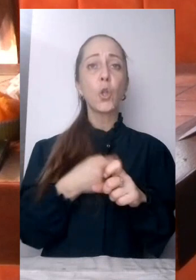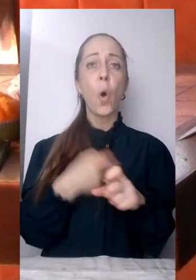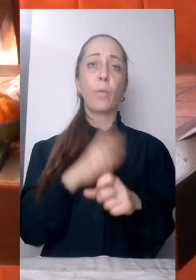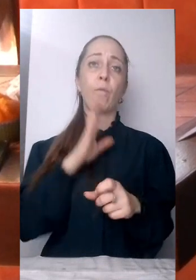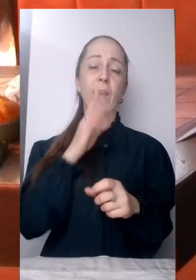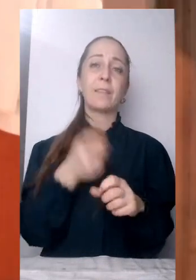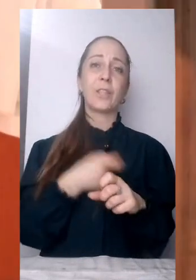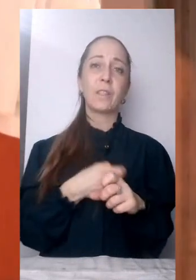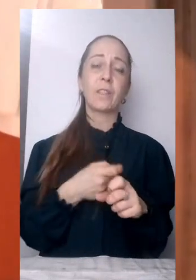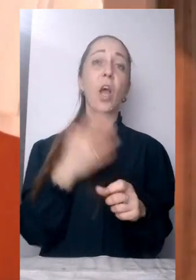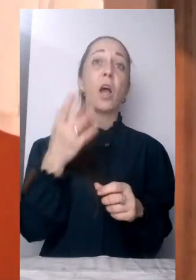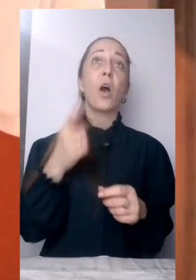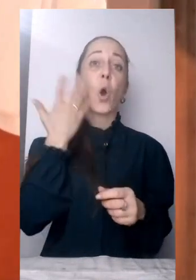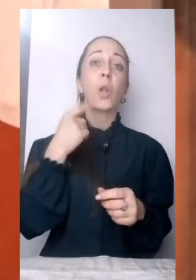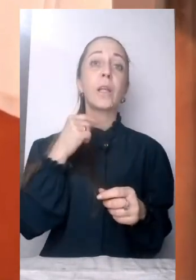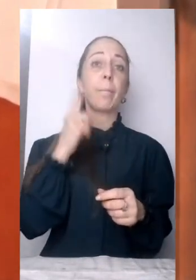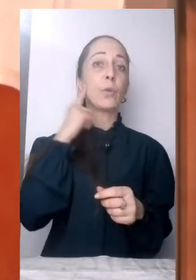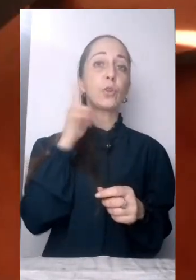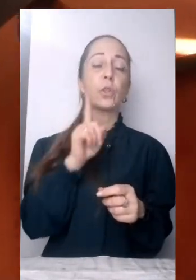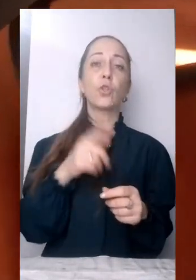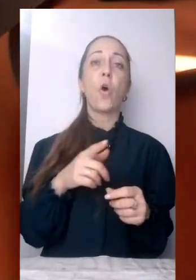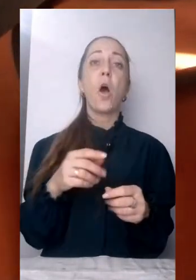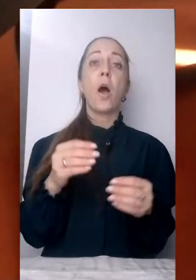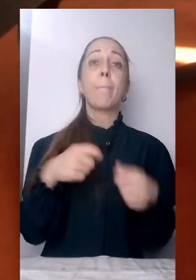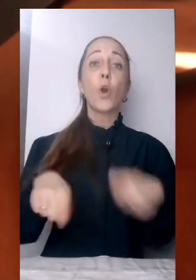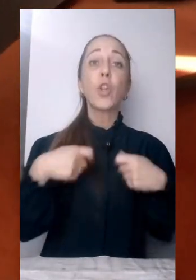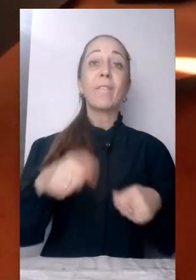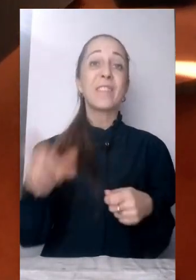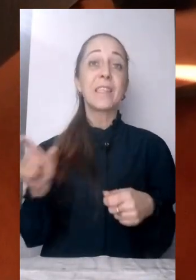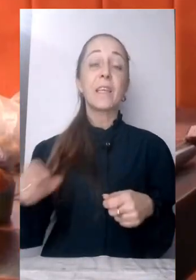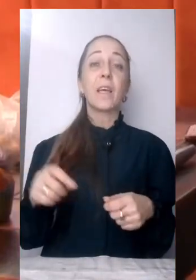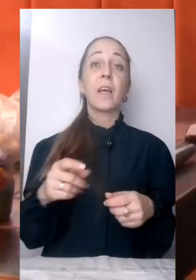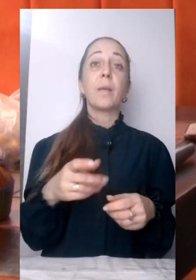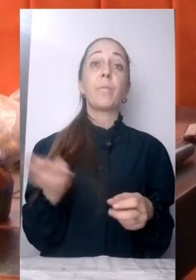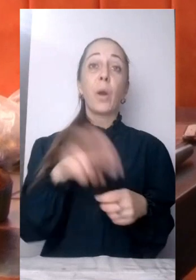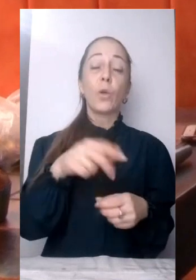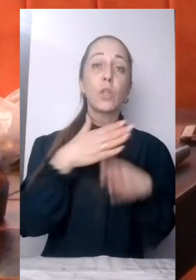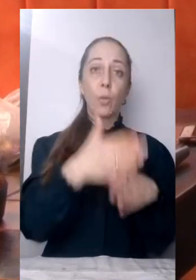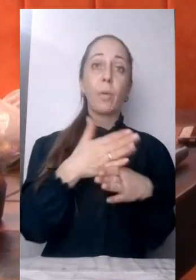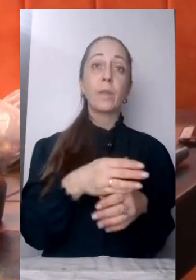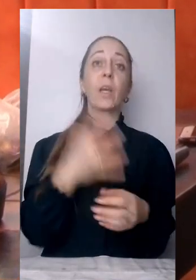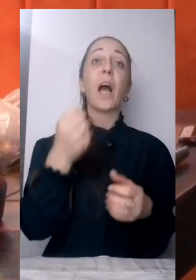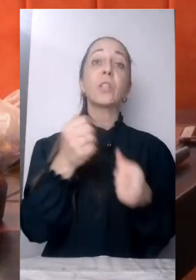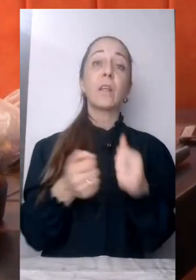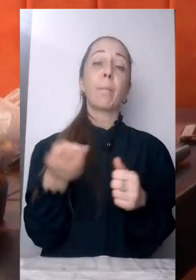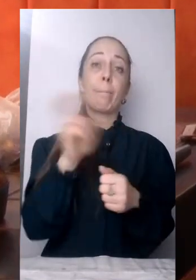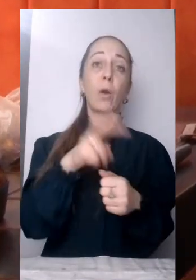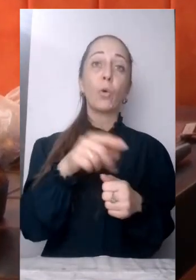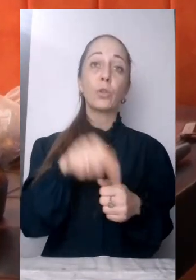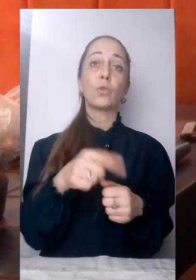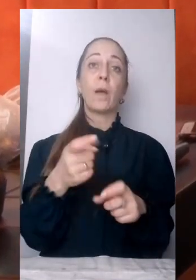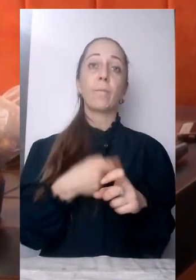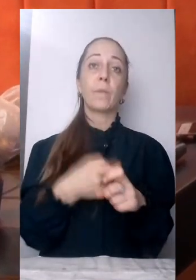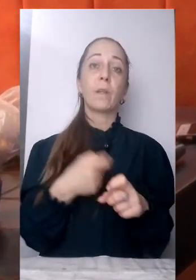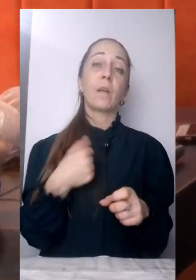продавчині гуртуються, одразу долучилася. Із другого дня війни приїздить сюди щодня. Товару немає, ми перестали торгувати. А тут ми